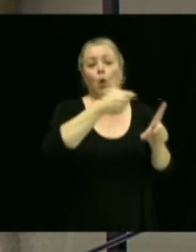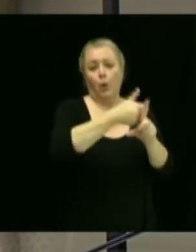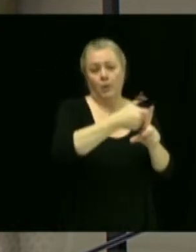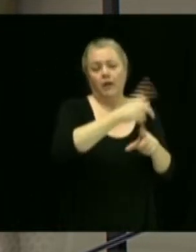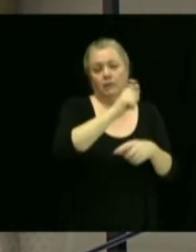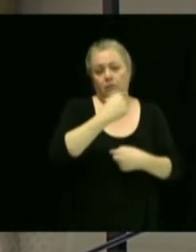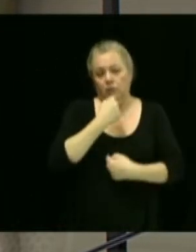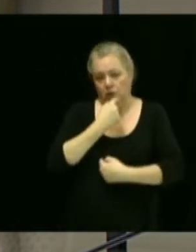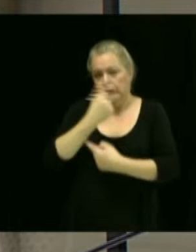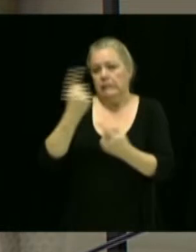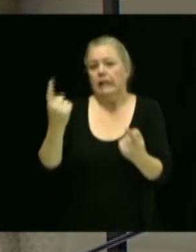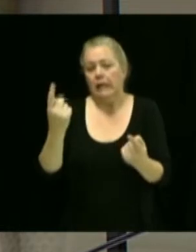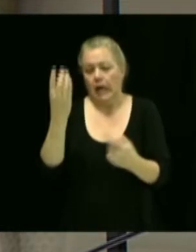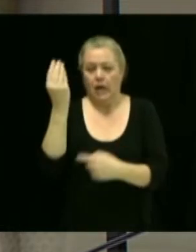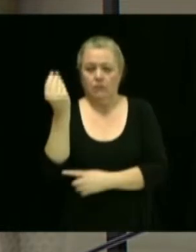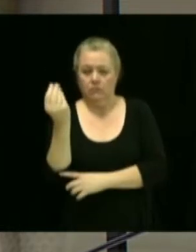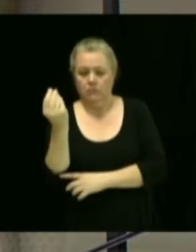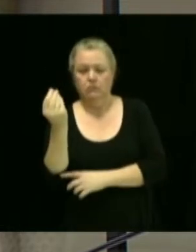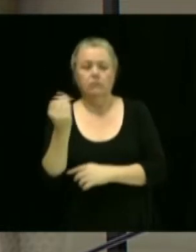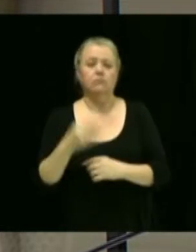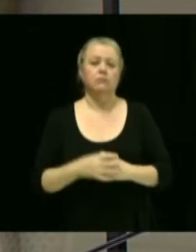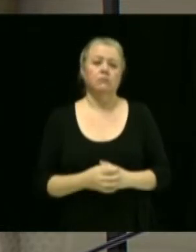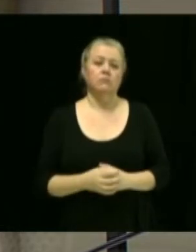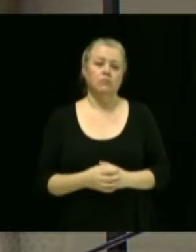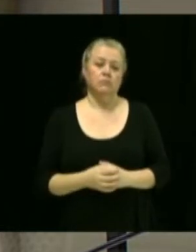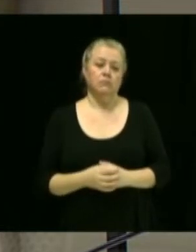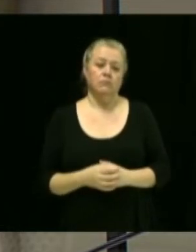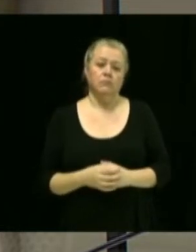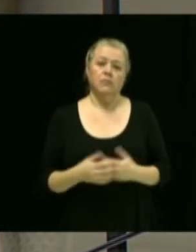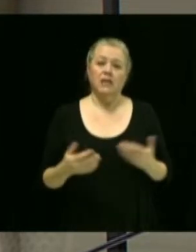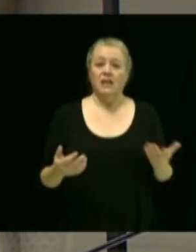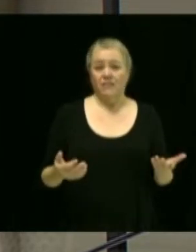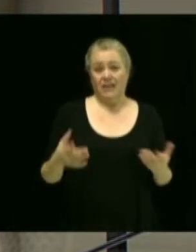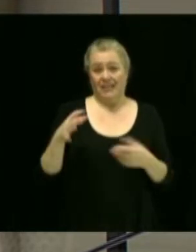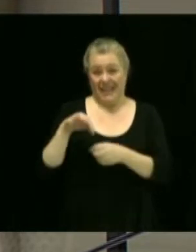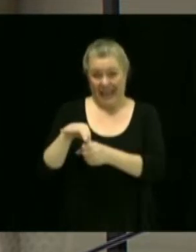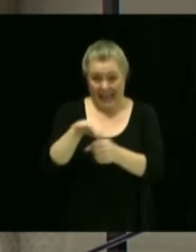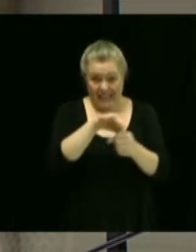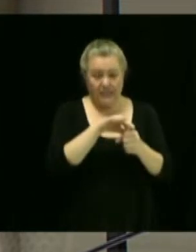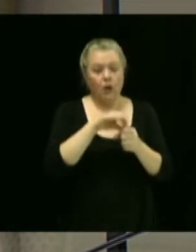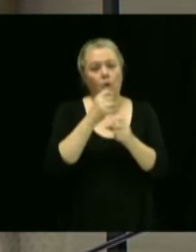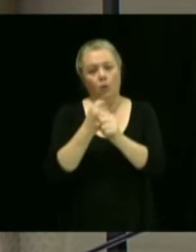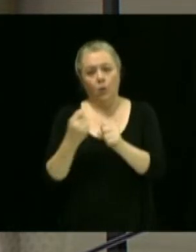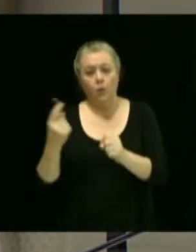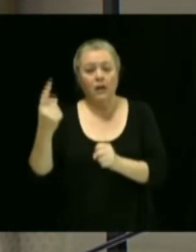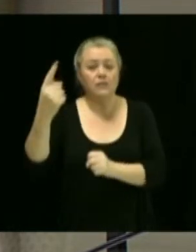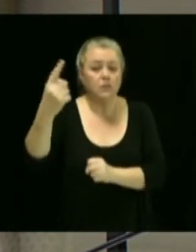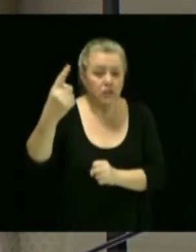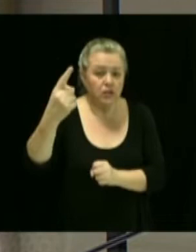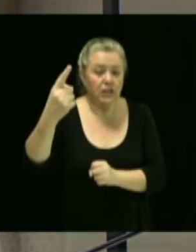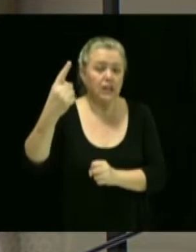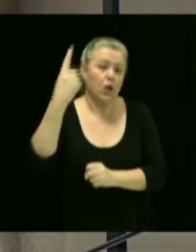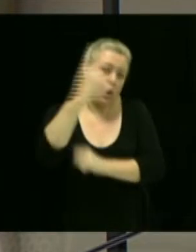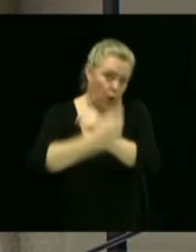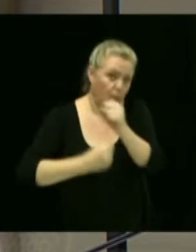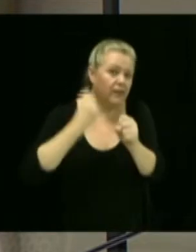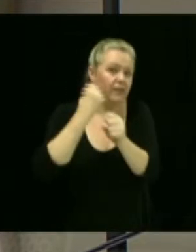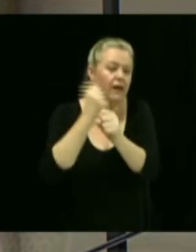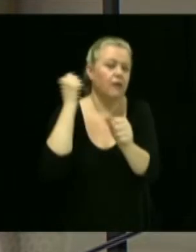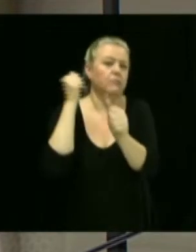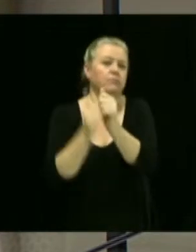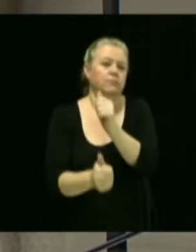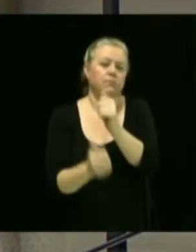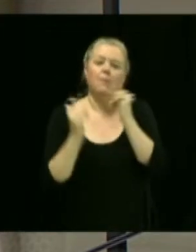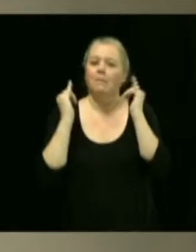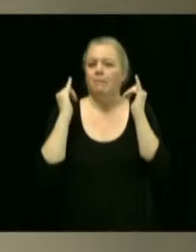d'intérêt pécuniaire. Alors, à la prochaine date anniversaire de vos élections respectives, nous referons le même exercice. Alors, c'est pour un dépôt seulement.